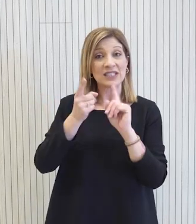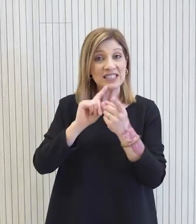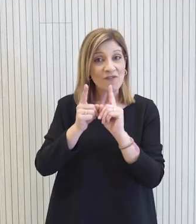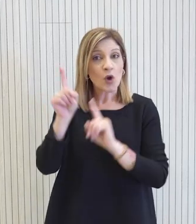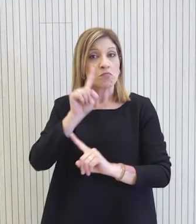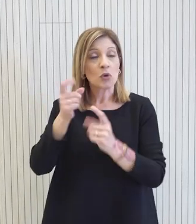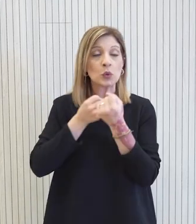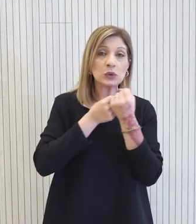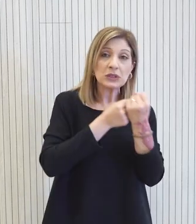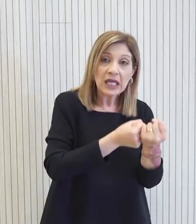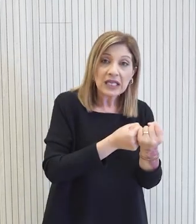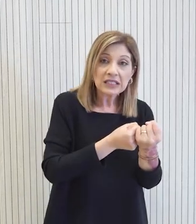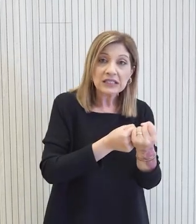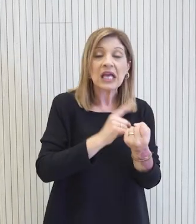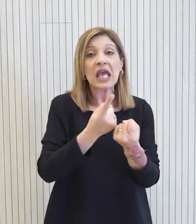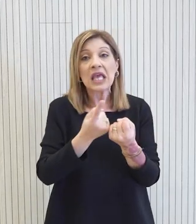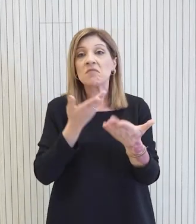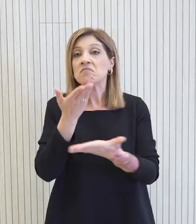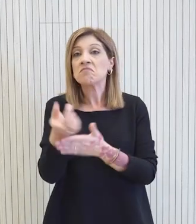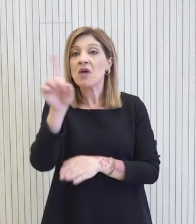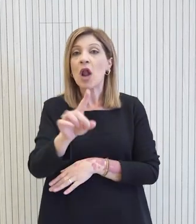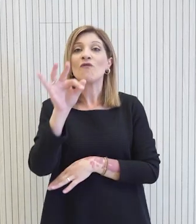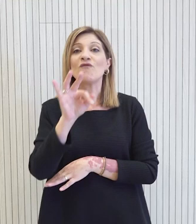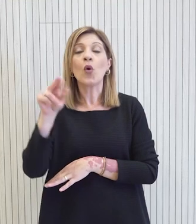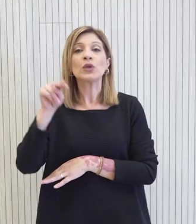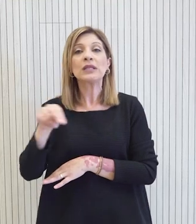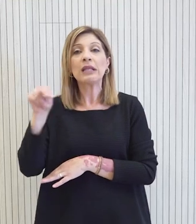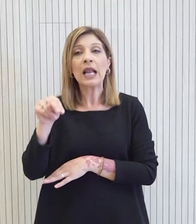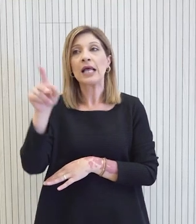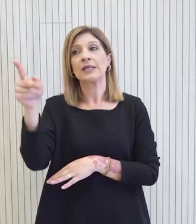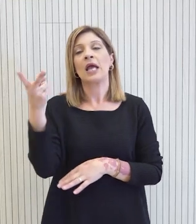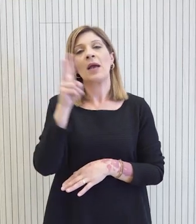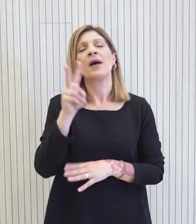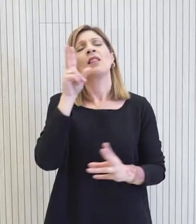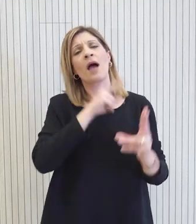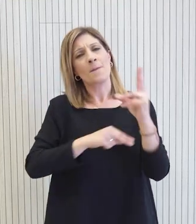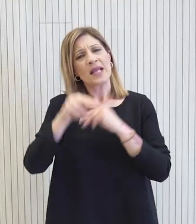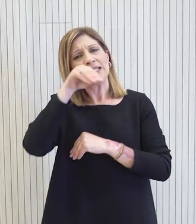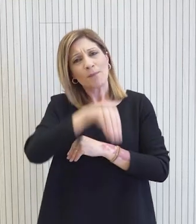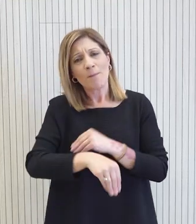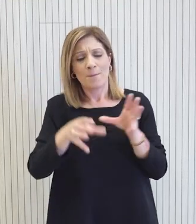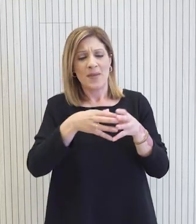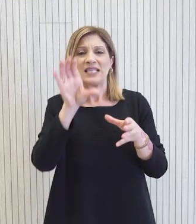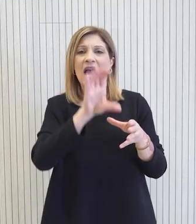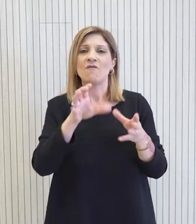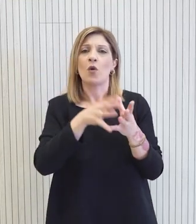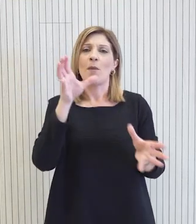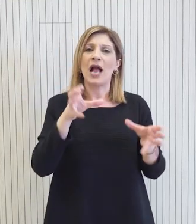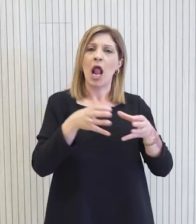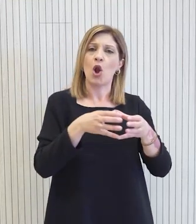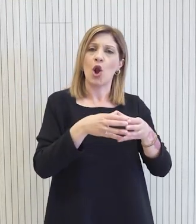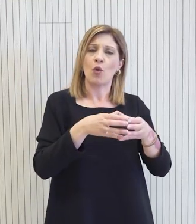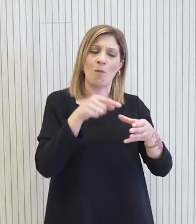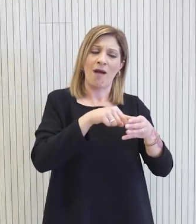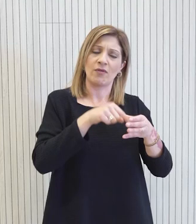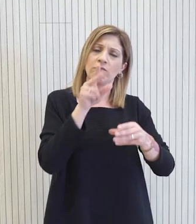αν οι όχι θα προτείνουν την κυρία Φοντελάη Αυτό είναι κάτι το οποίο θα συζηθεί και εντός του Ευρωπαϊκού Λαϊκού Κόμματος είναι ζητήματα τα οποία αφορούν και το Ευρωπαϊκό Λαϊκό